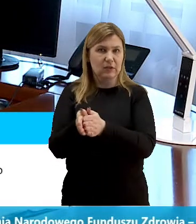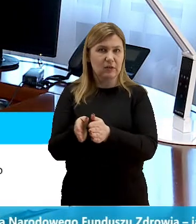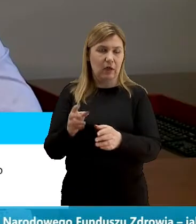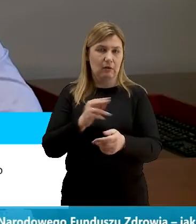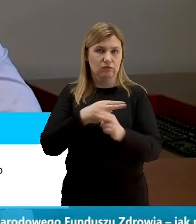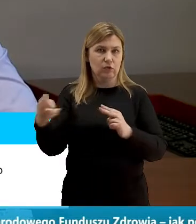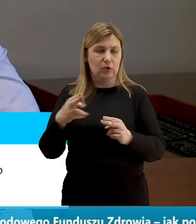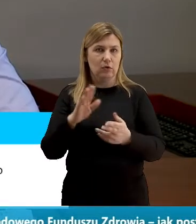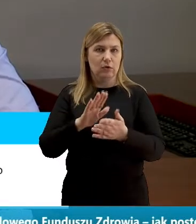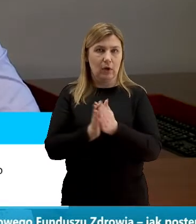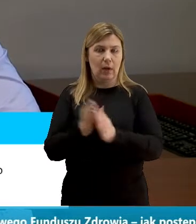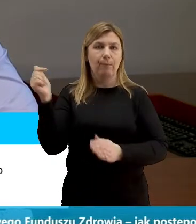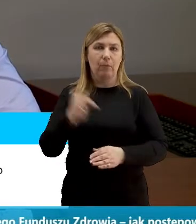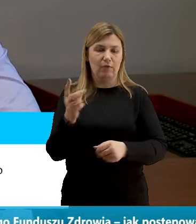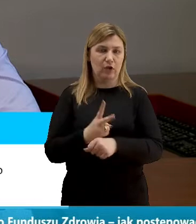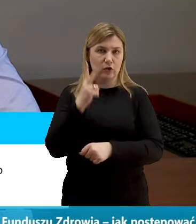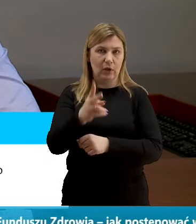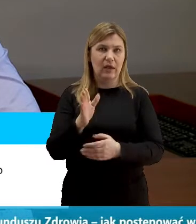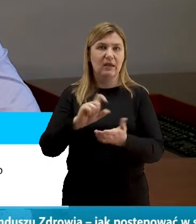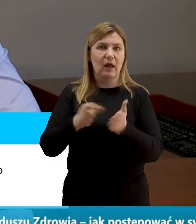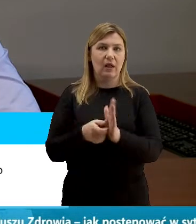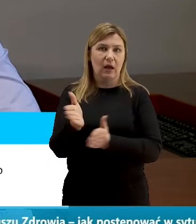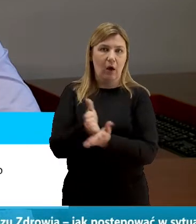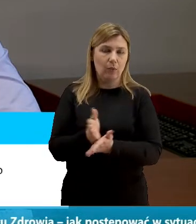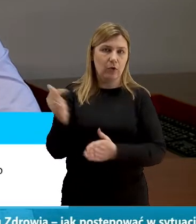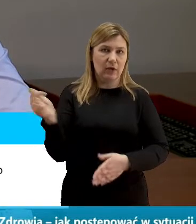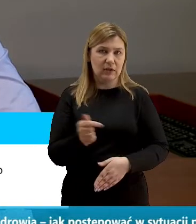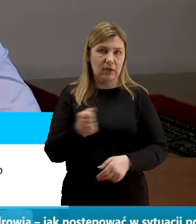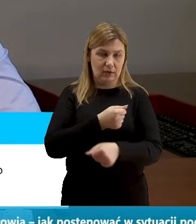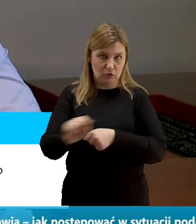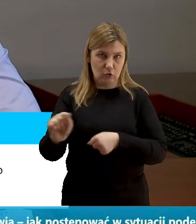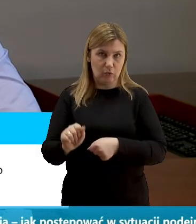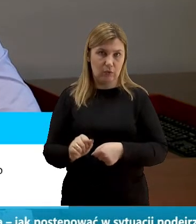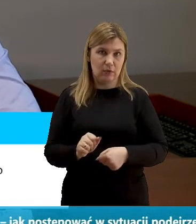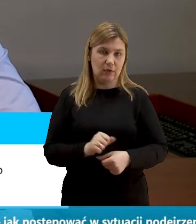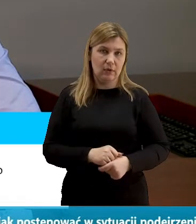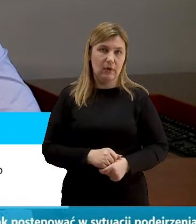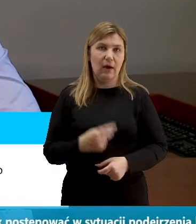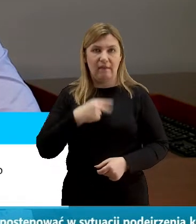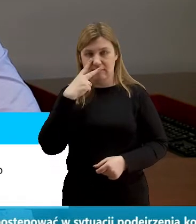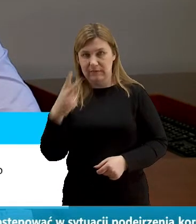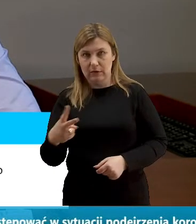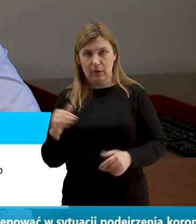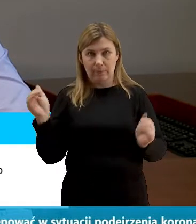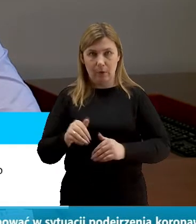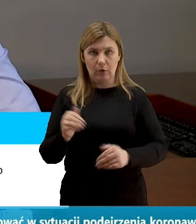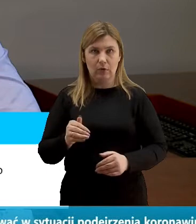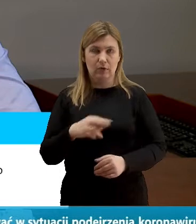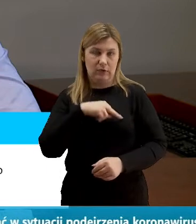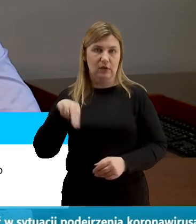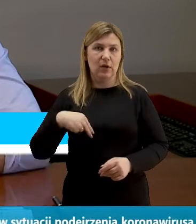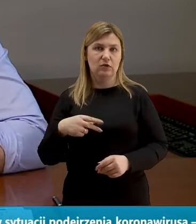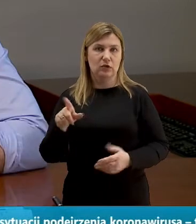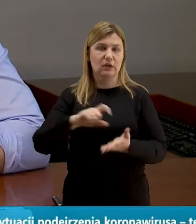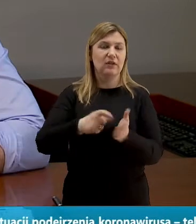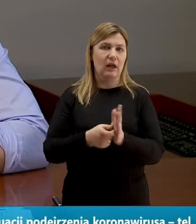powinny być dostępne w salach obsługi interesantów i są przynajmniej widziałem że jest to możliwe w naszym w naszej sali obsługi